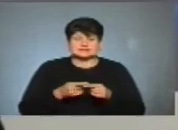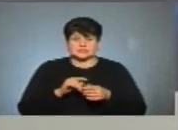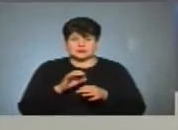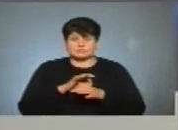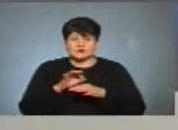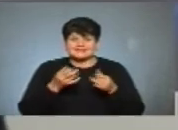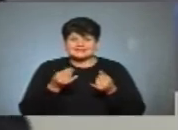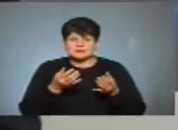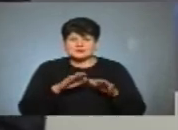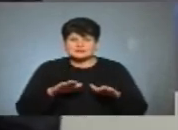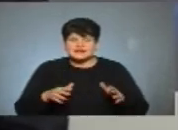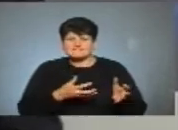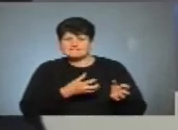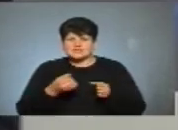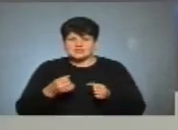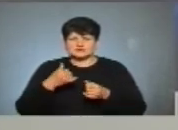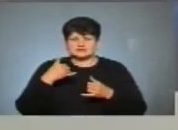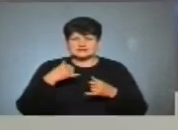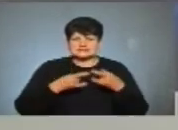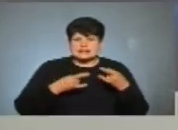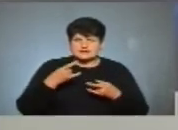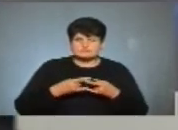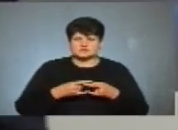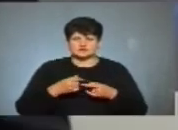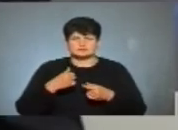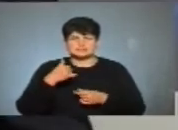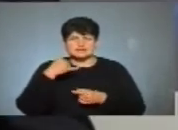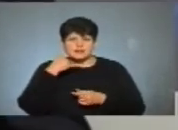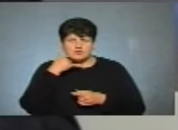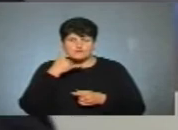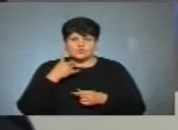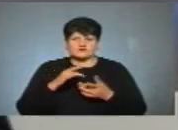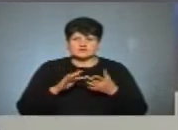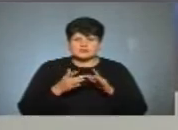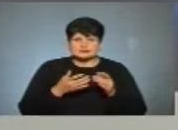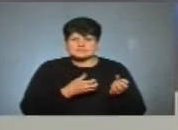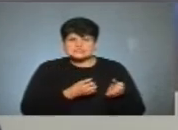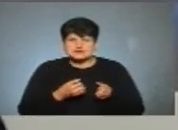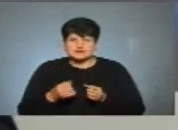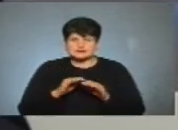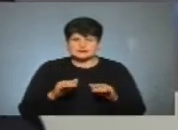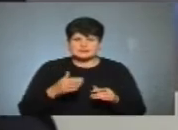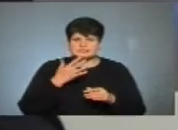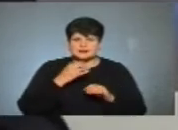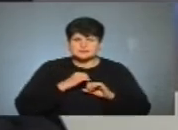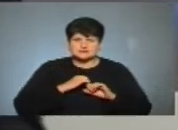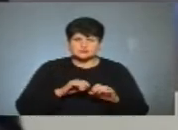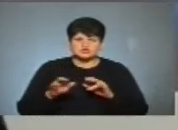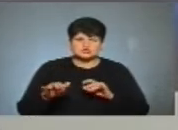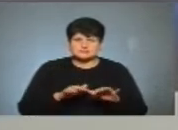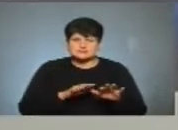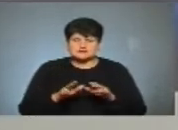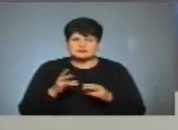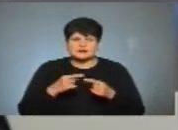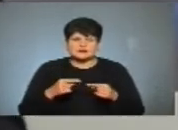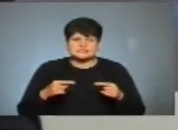дітей витягувати з телевізорів, з телефонів, з інтернету, треба дітей затягувати на національно-патріотичні заходи,